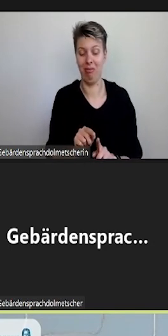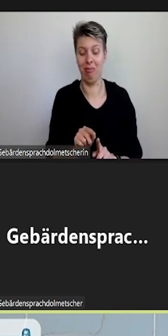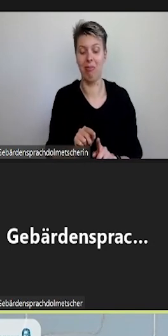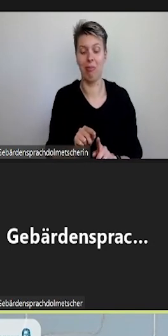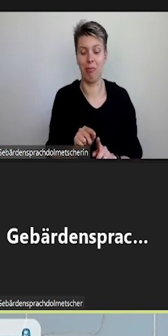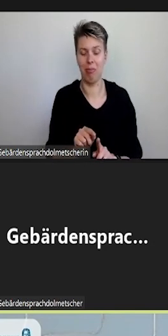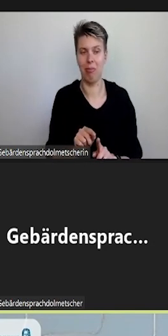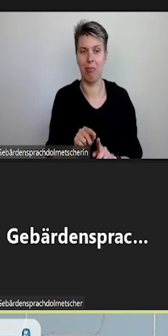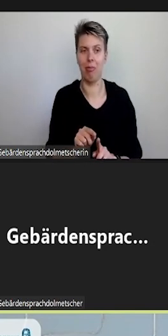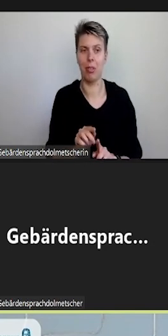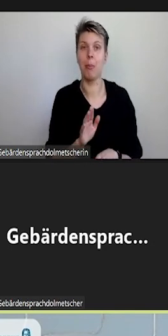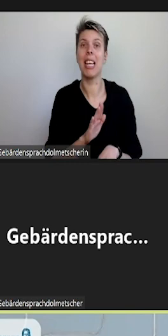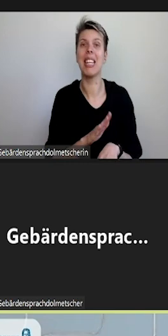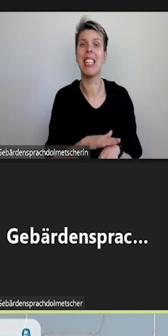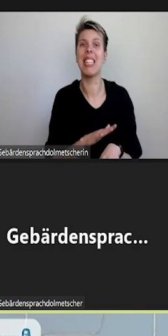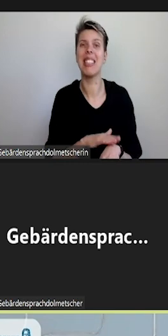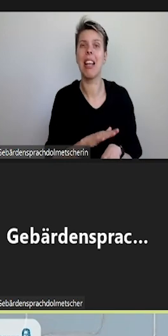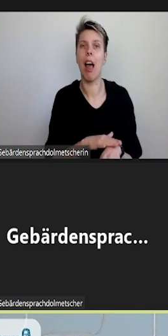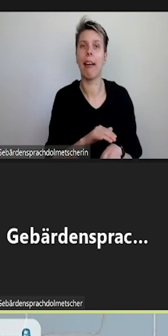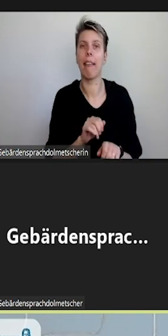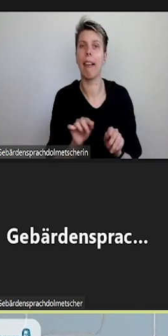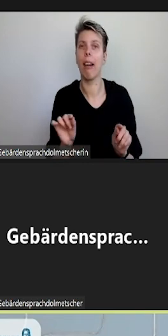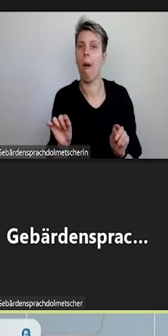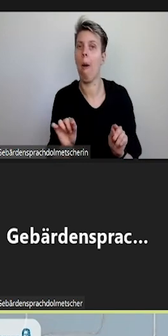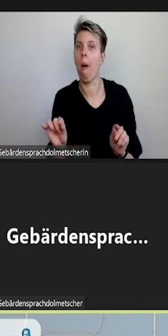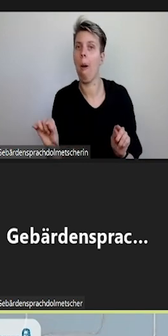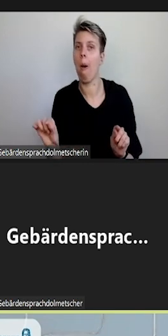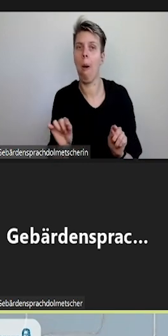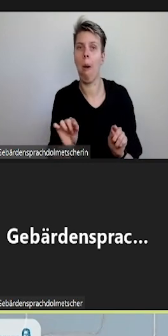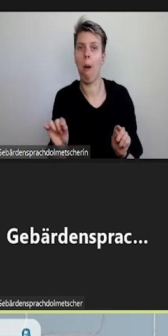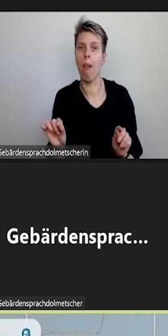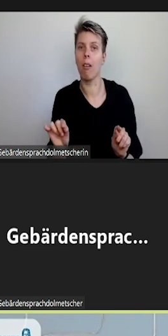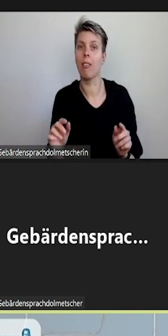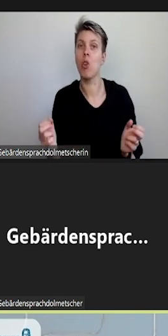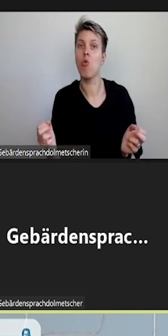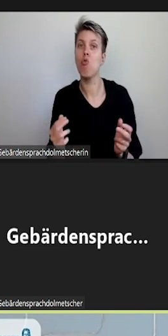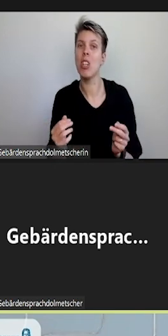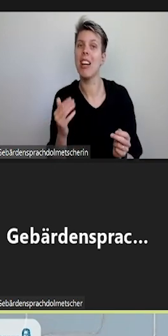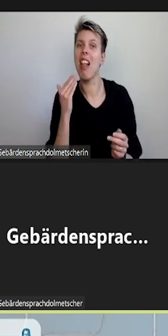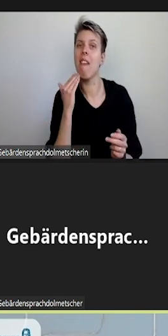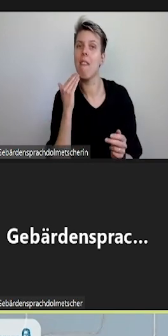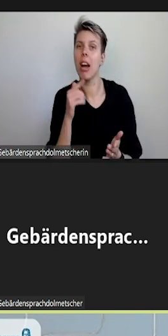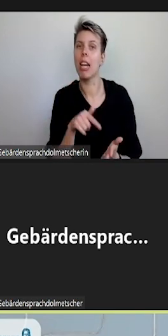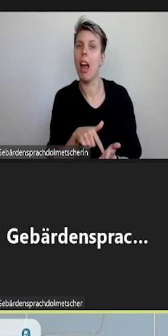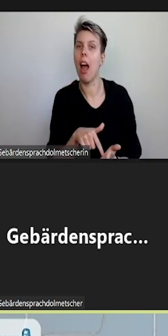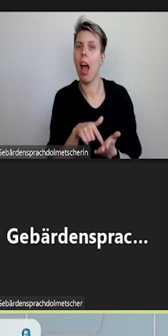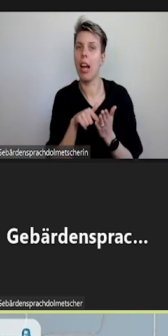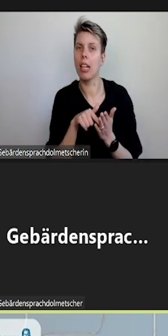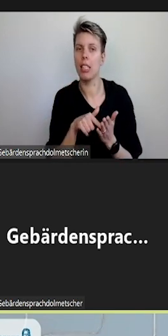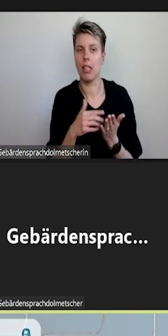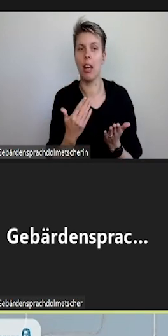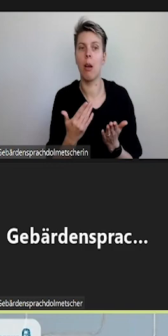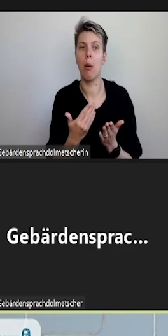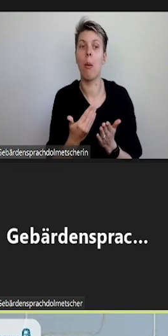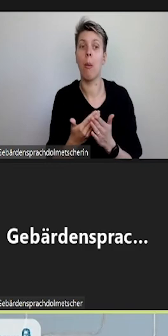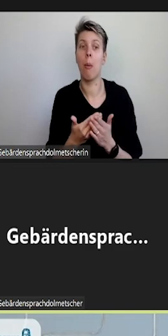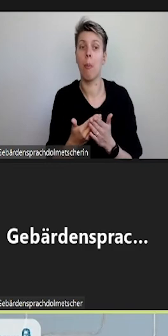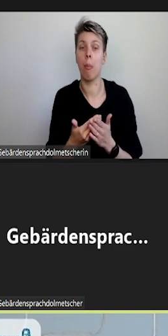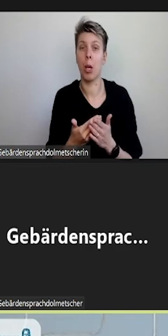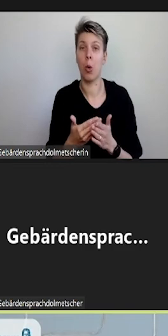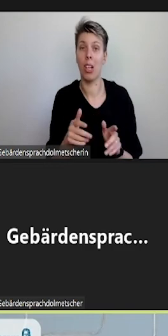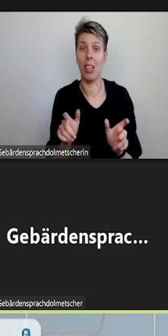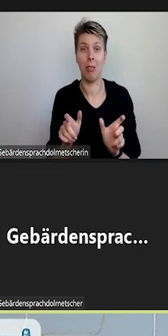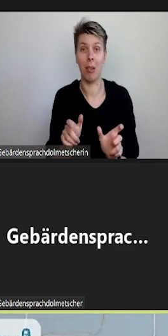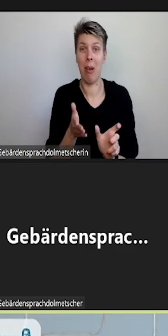die Zeiten einzustellen, von wann bis wann der Untertitel eingezeigt wird. Da kann ich an den Rand von dem Video